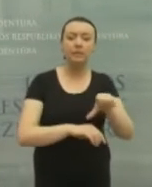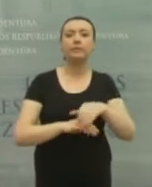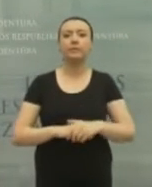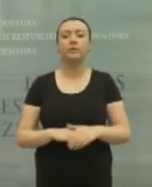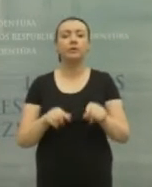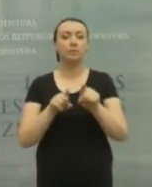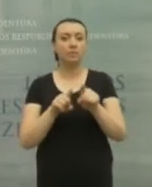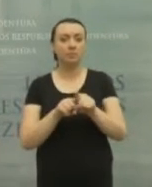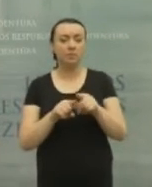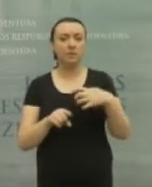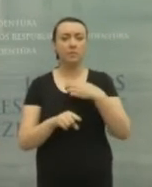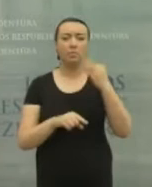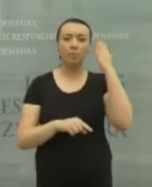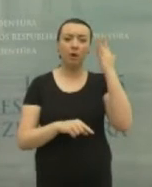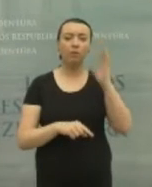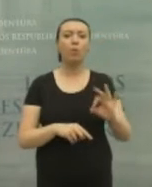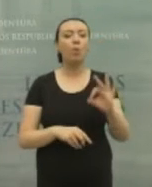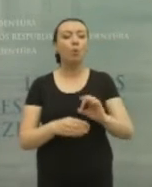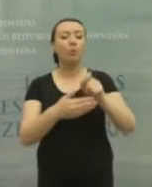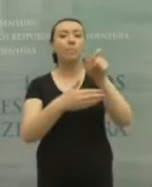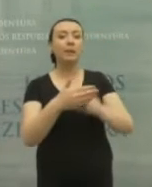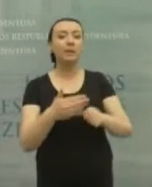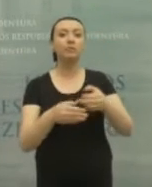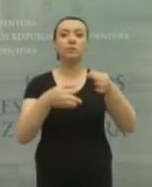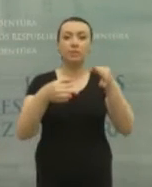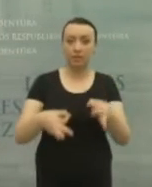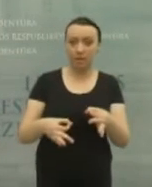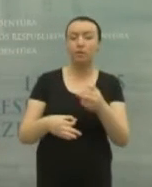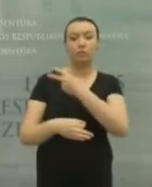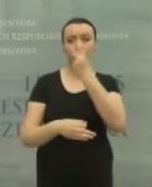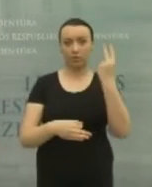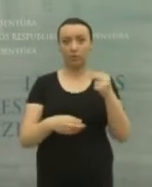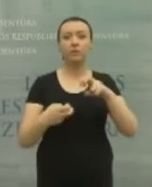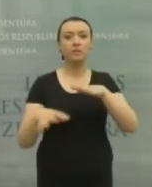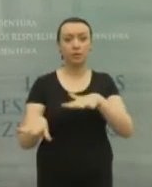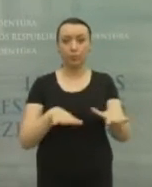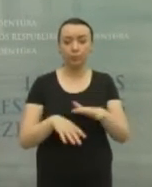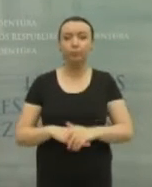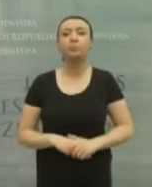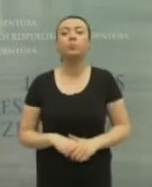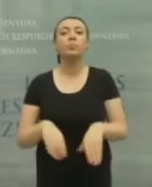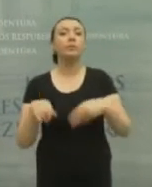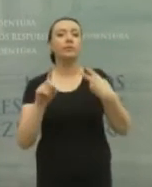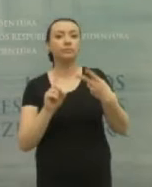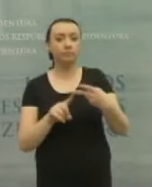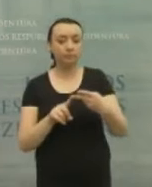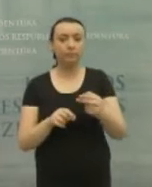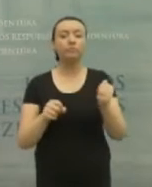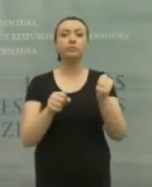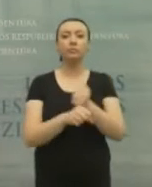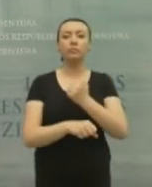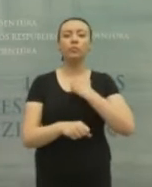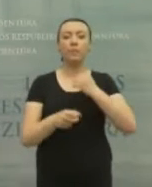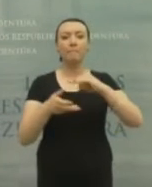klausimams, bet taip pat ir pilietinių teisių Lietuvoje aspektų. Na ir be jokios abejonės turime